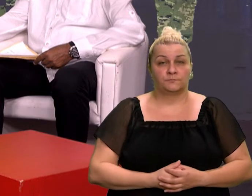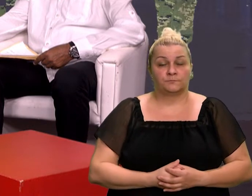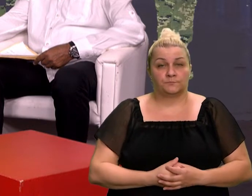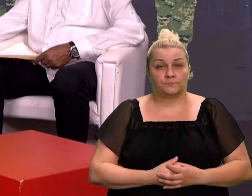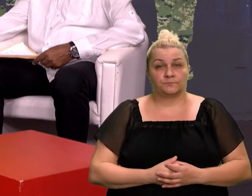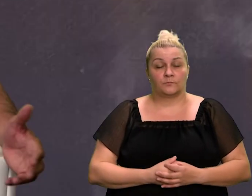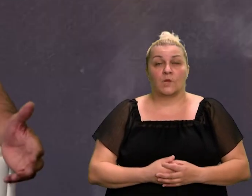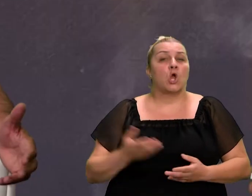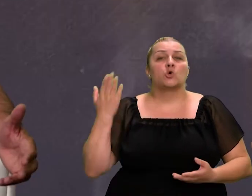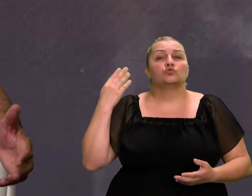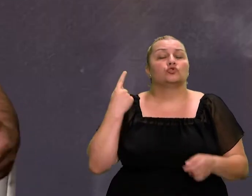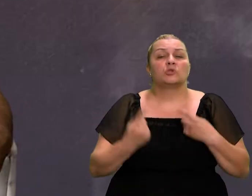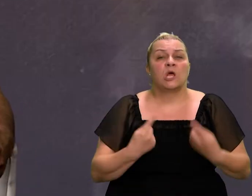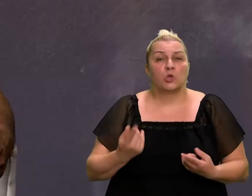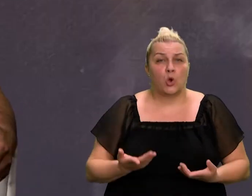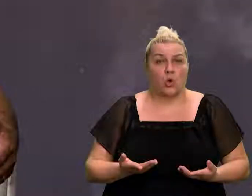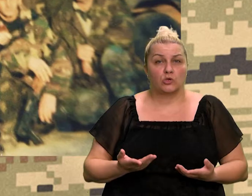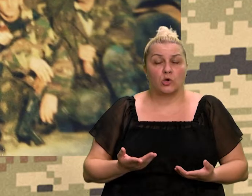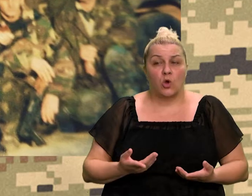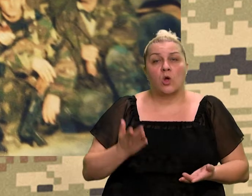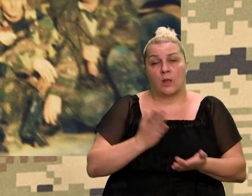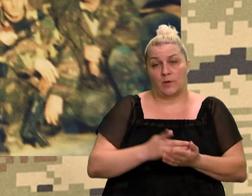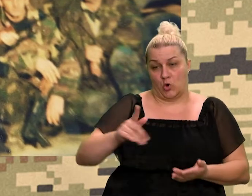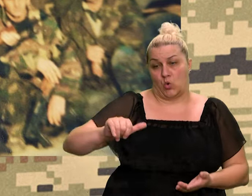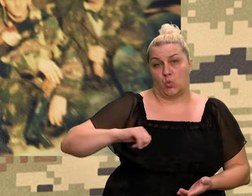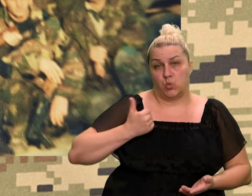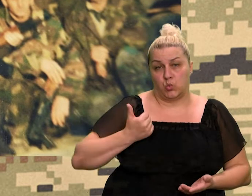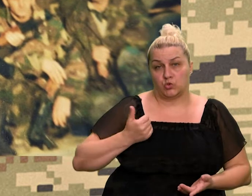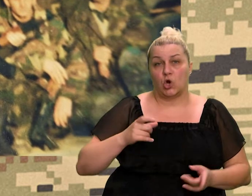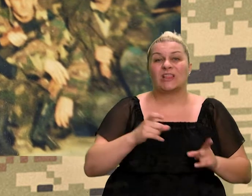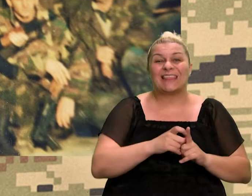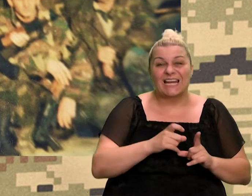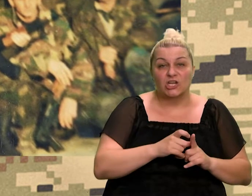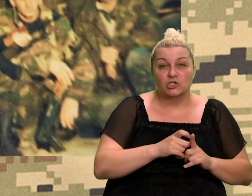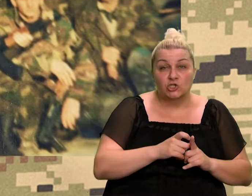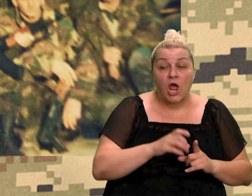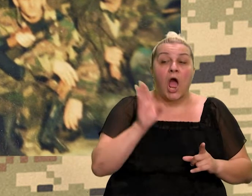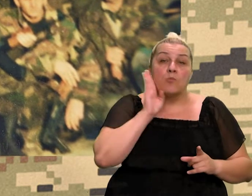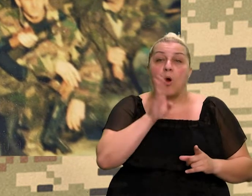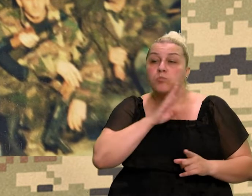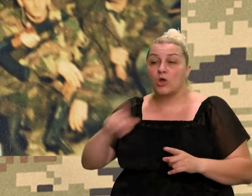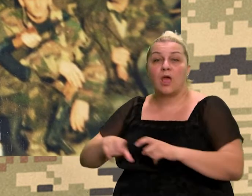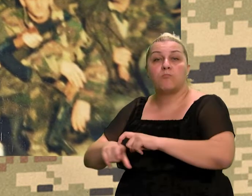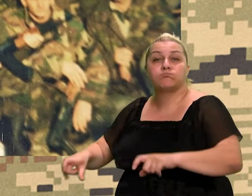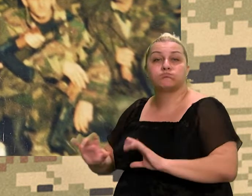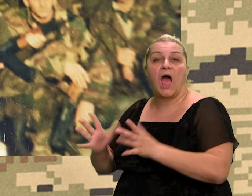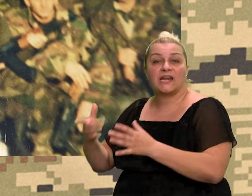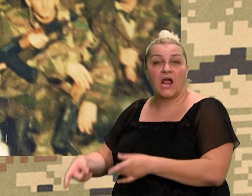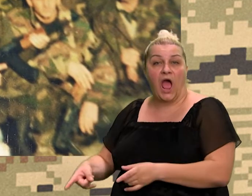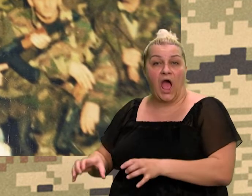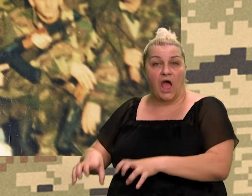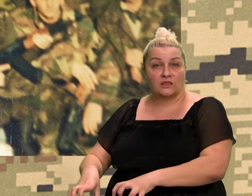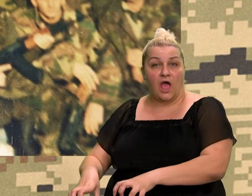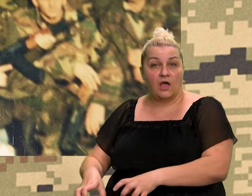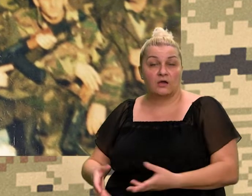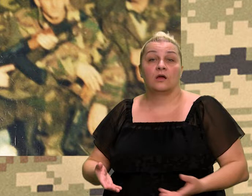Znači, šta je se događalo? Da su oni ujutro bili u Drnišu, po podnes, bili na barikadama, kad je to već krenulo, uzelo